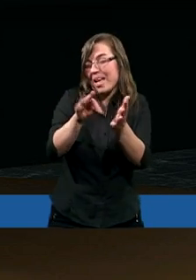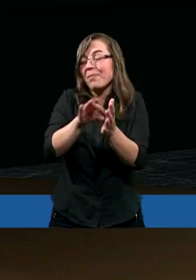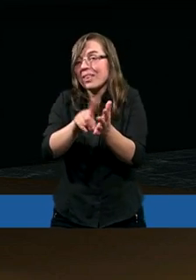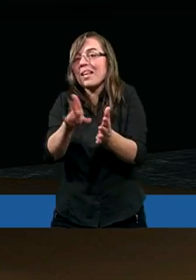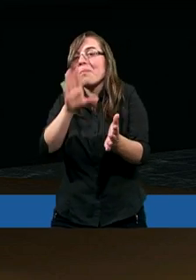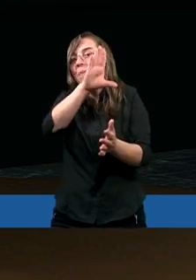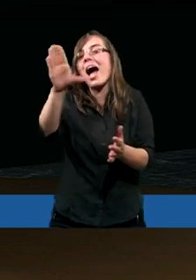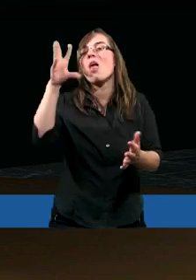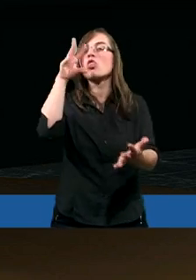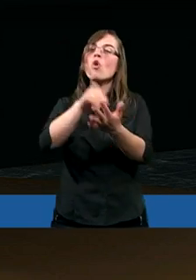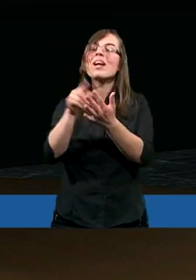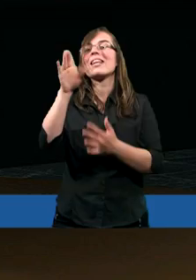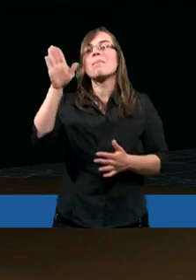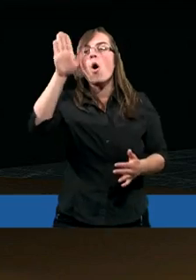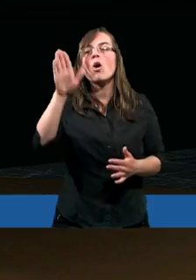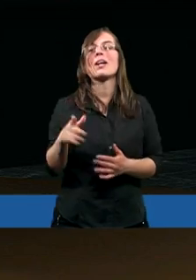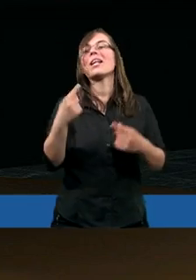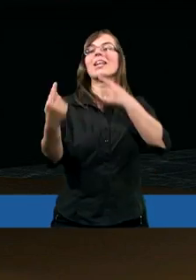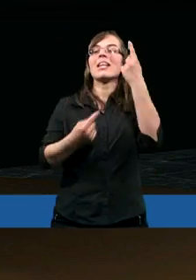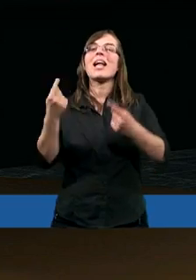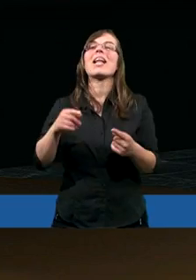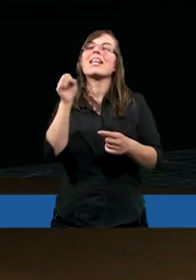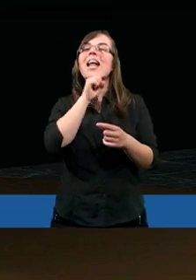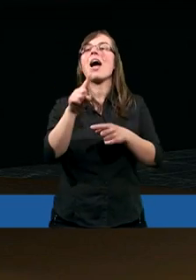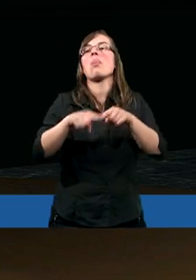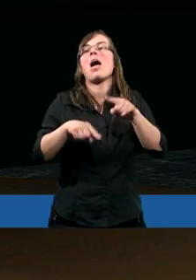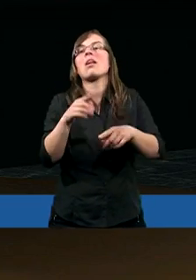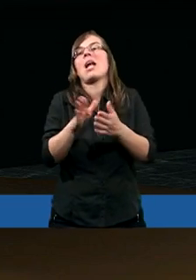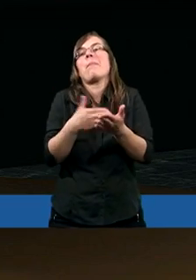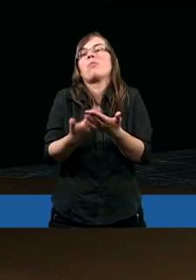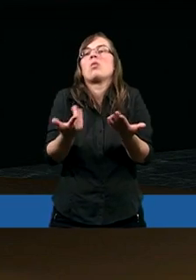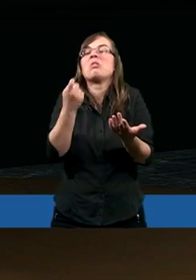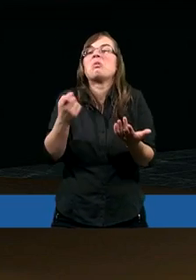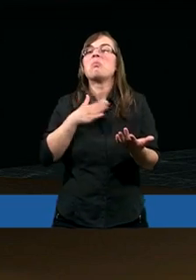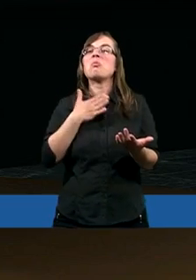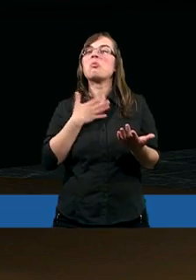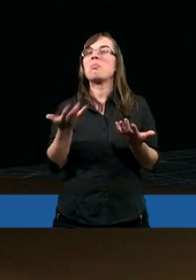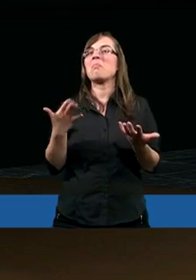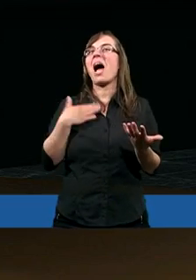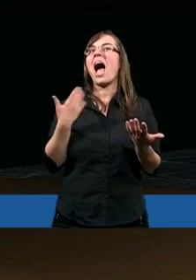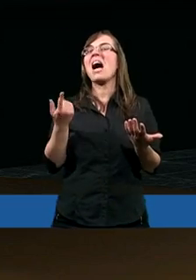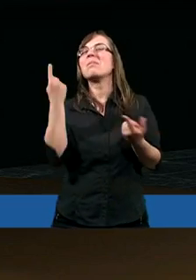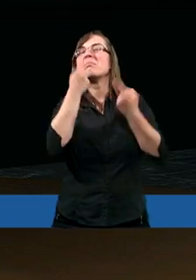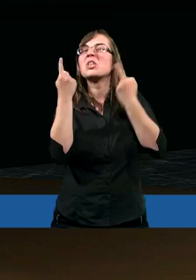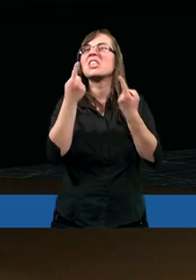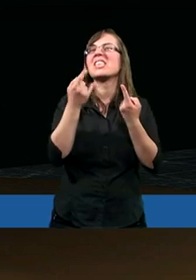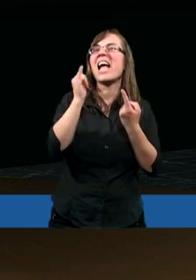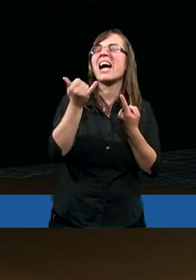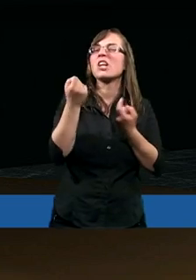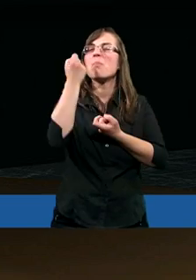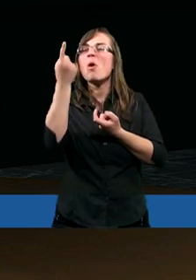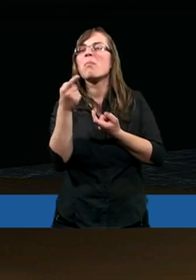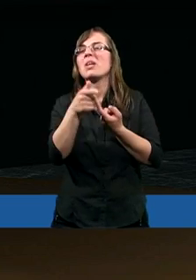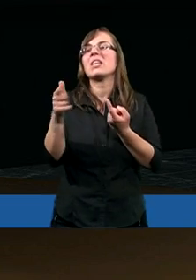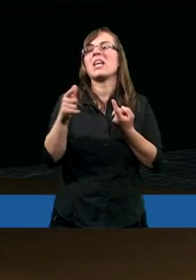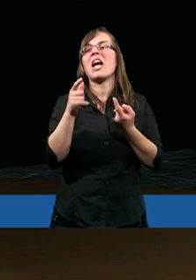Kiedy są kryzysowe sytuacje, ta stara natura jeszcze się odzywa i czasami mówi, a weź mu jeszcze powiedz. On cię